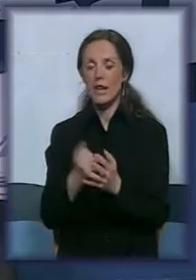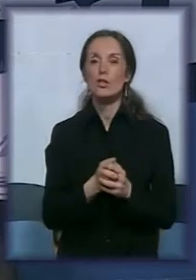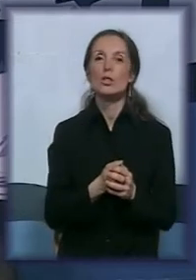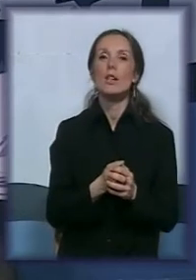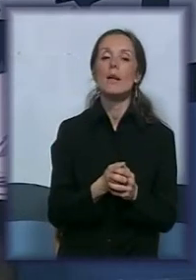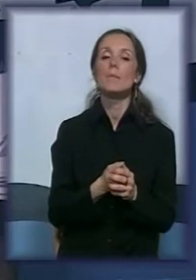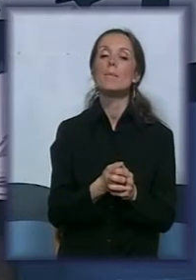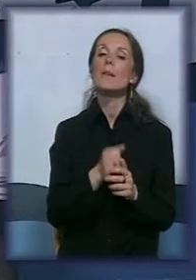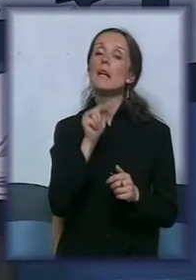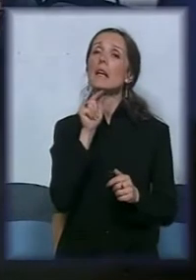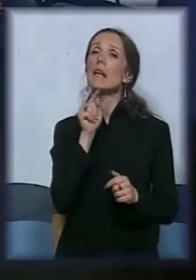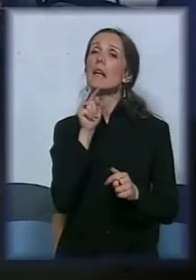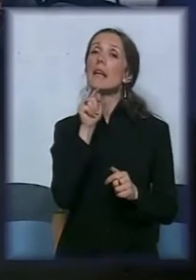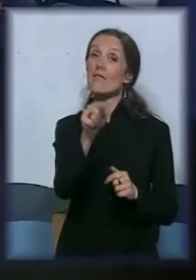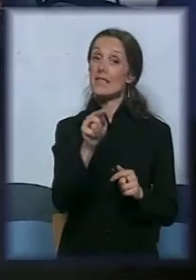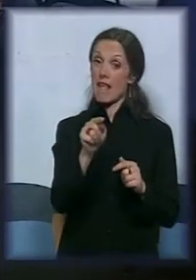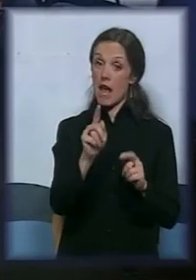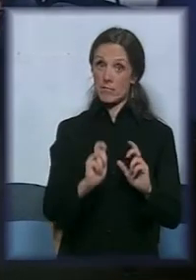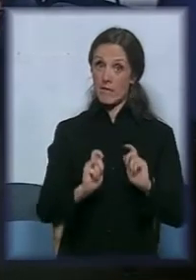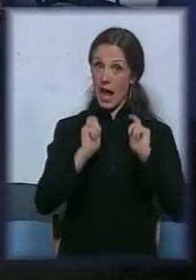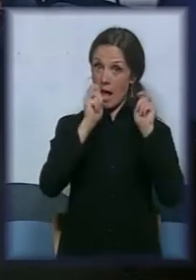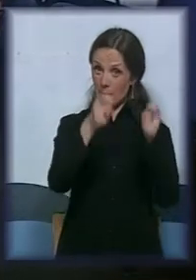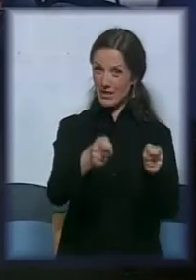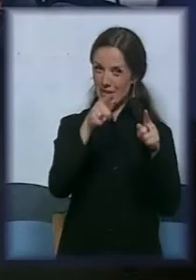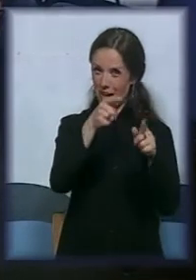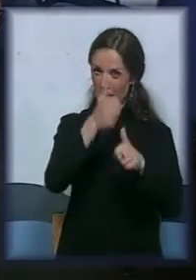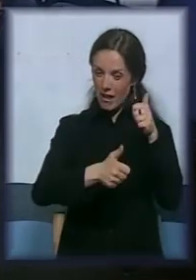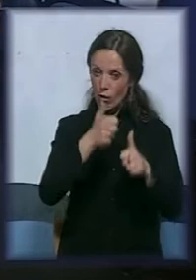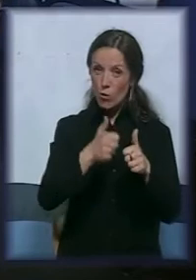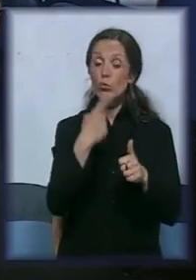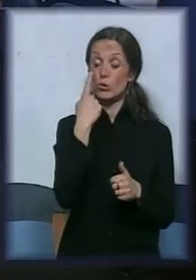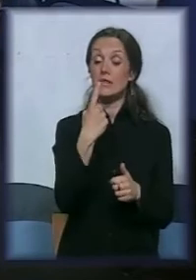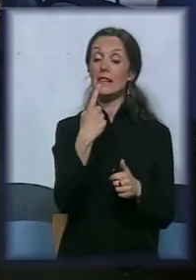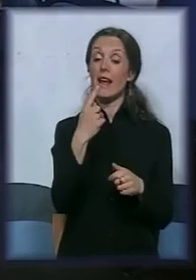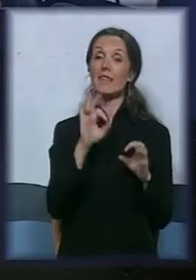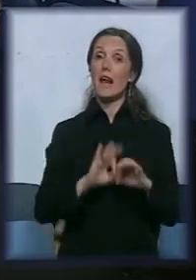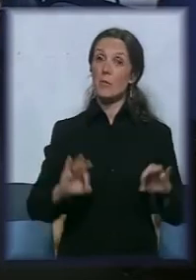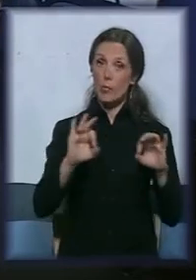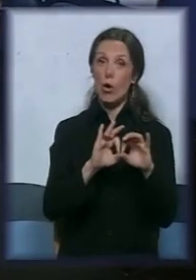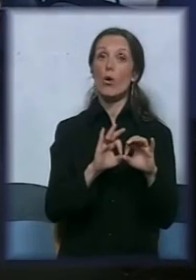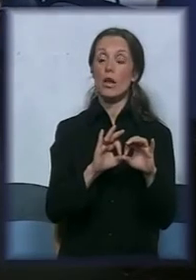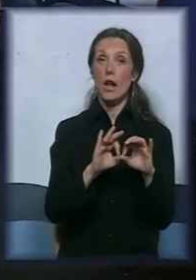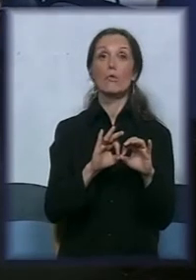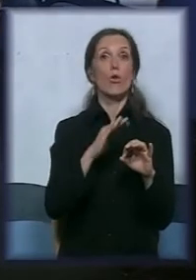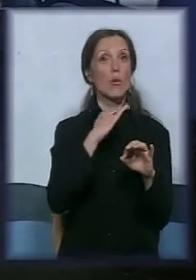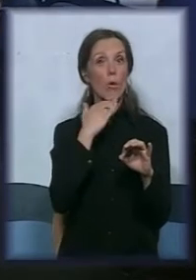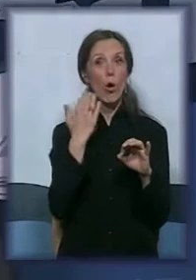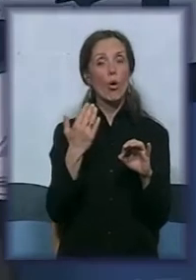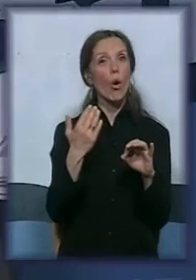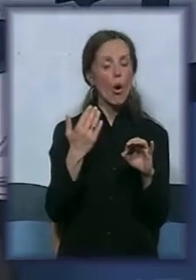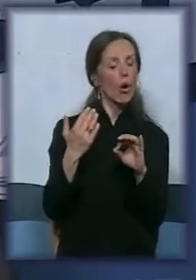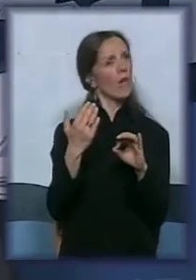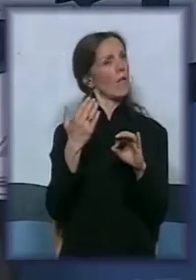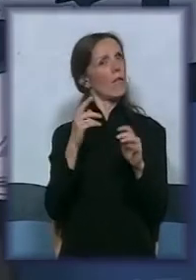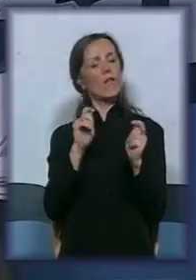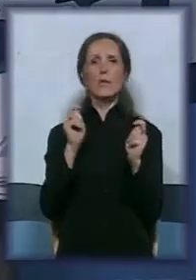Vi ste upravo aplicirali i jedan od projekata koji je mnogo potresao druge, počeli su drugačije da